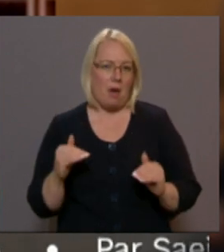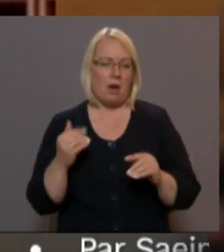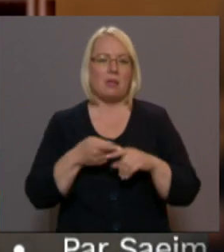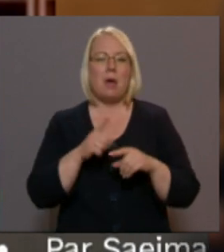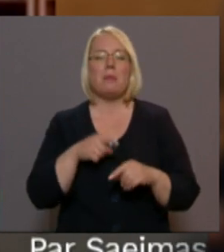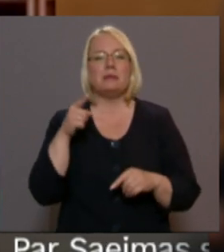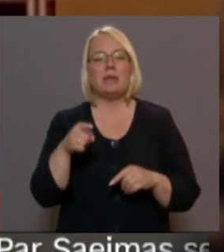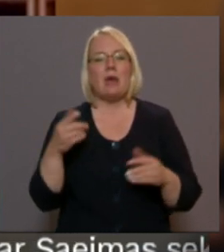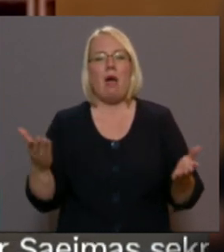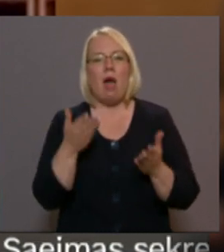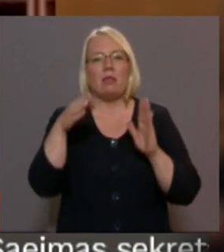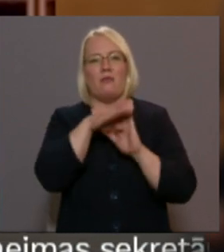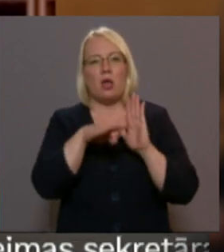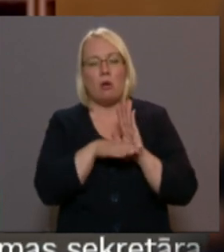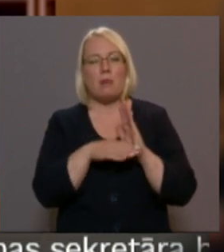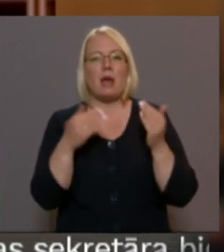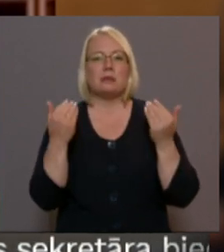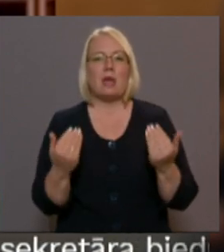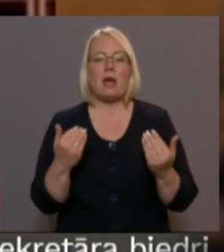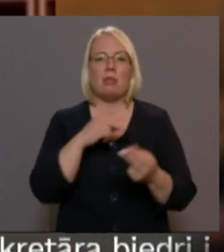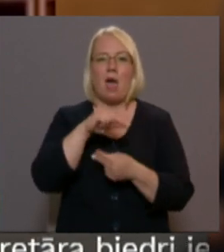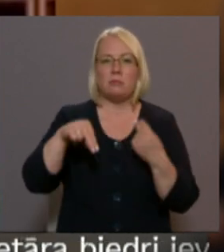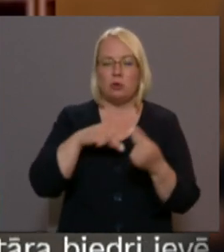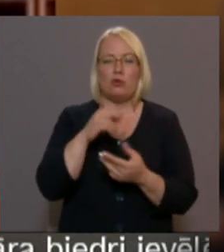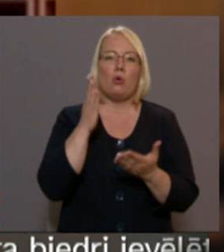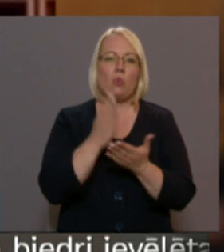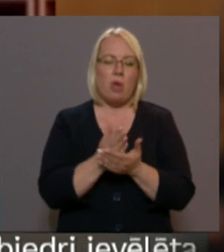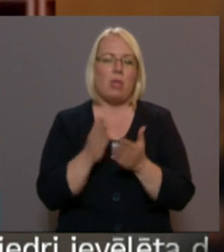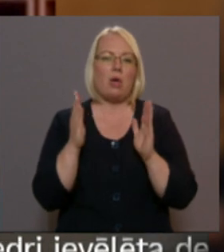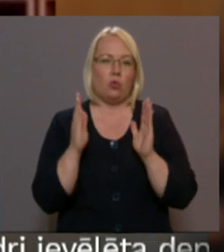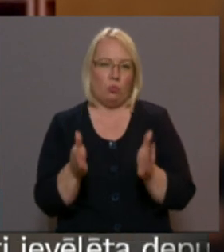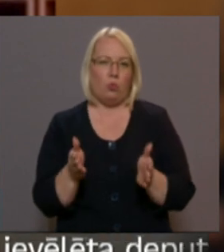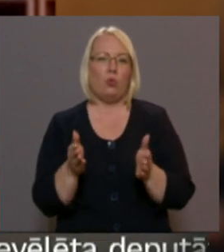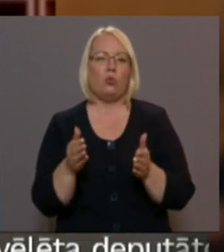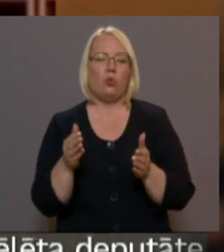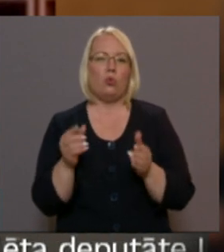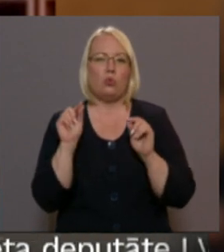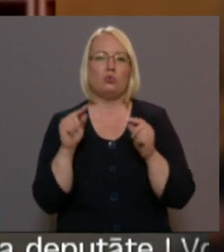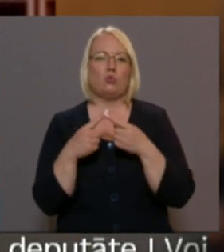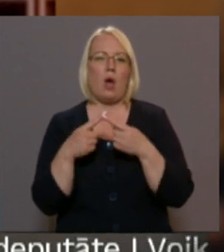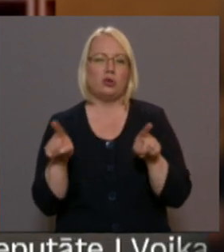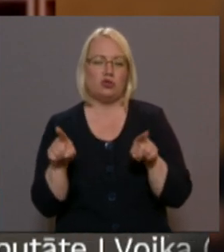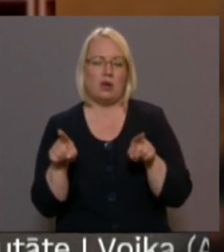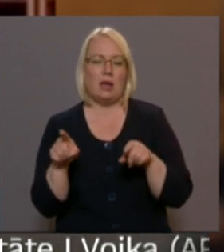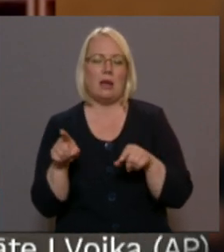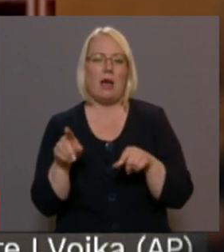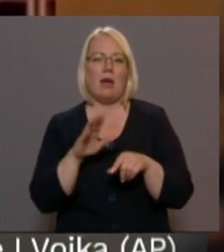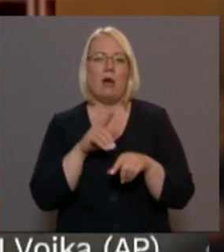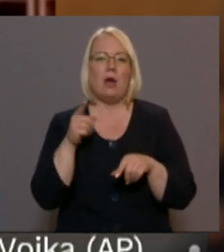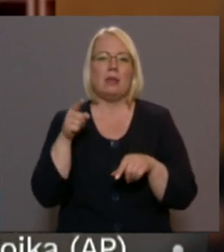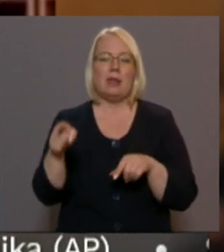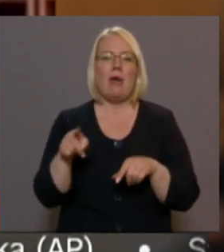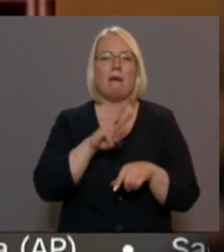to tie atvieglojumi, kas būtu par šajais apspriežami notiek, tie viņi būtu mazliet atšķirīgi tiem cilvēkiem, kuri ir